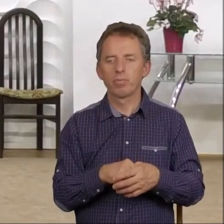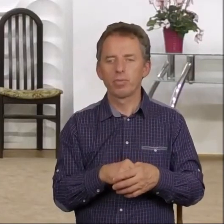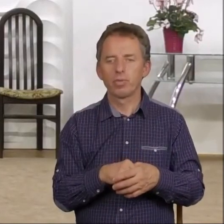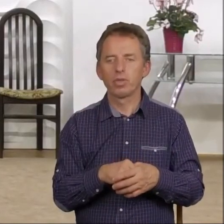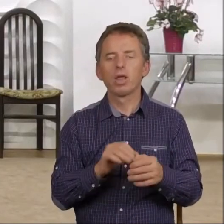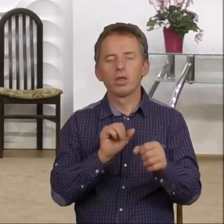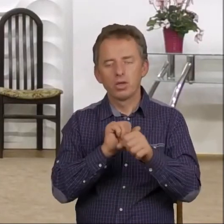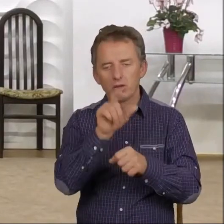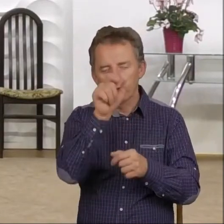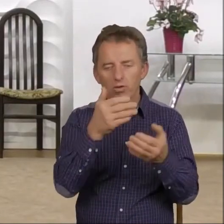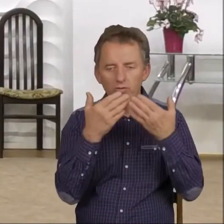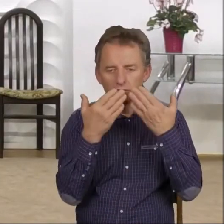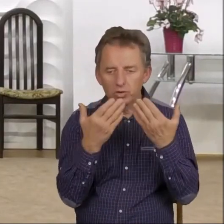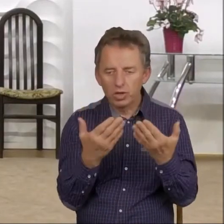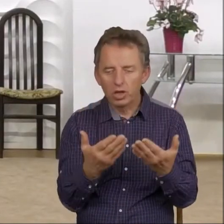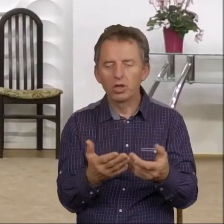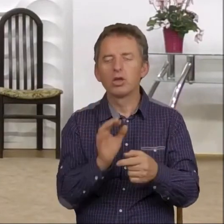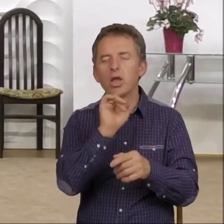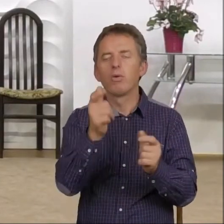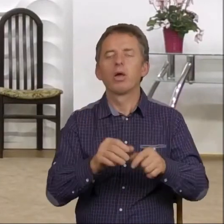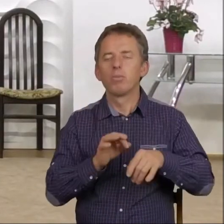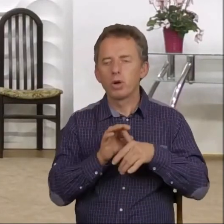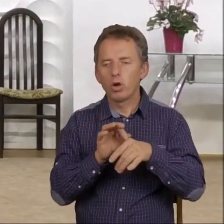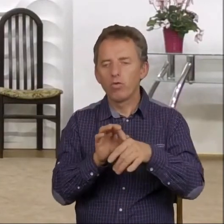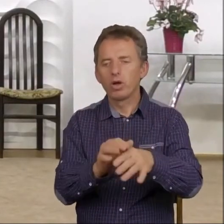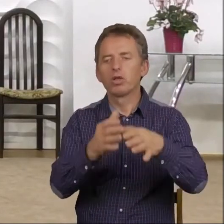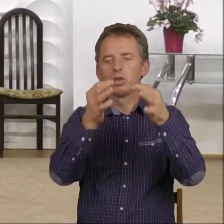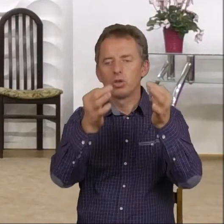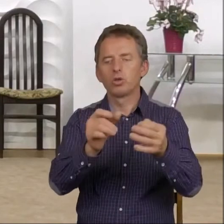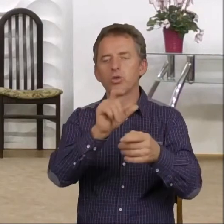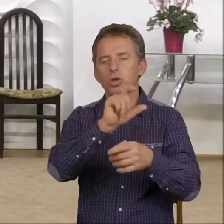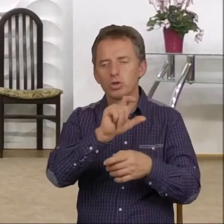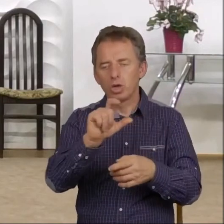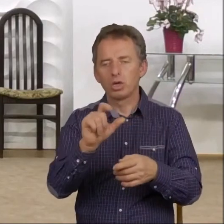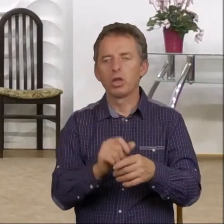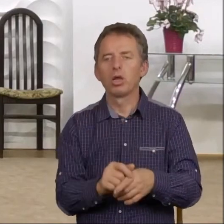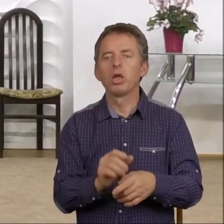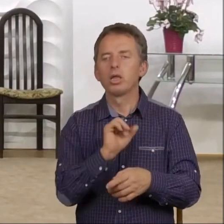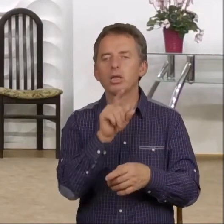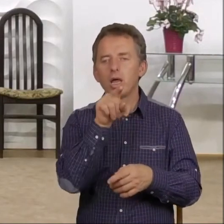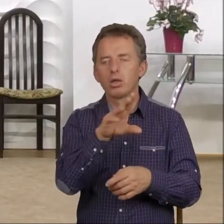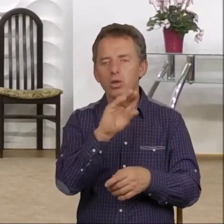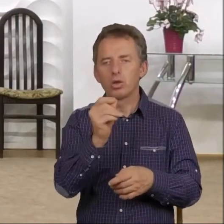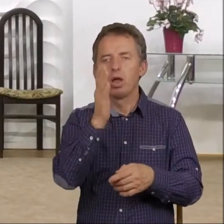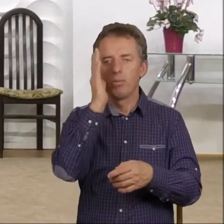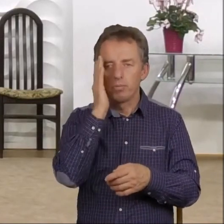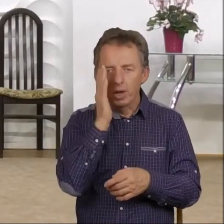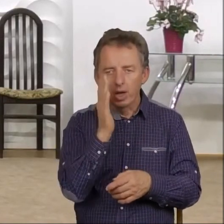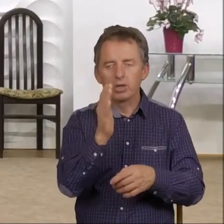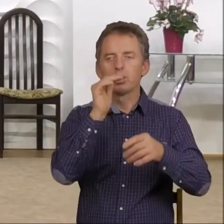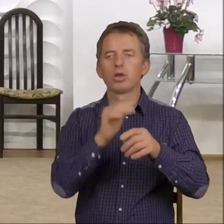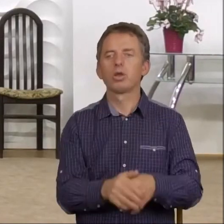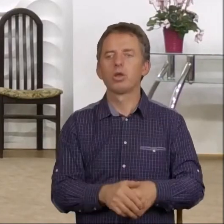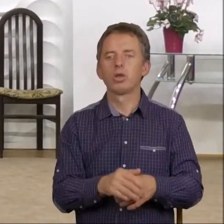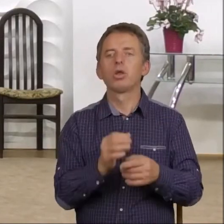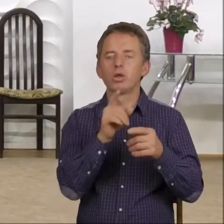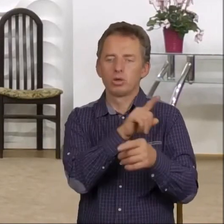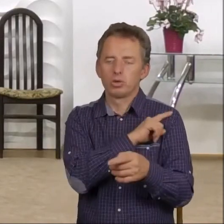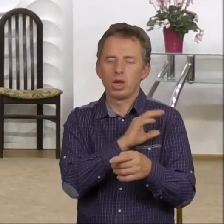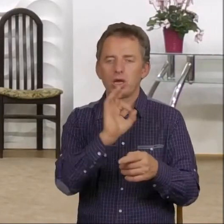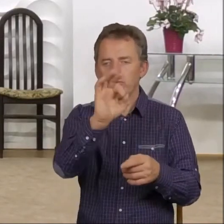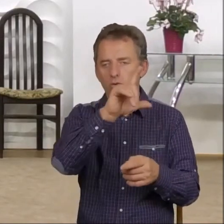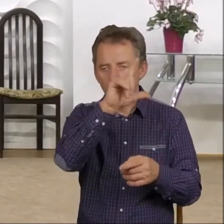jesteśmy Ci wdzięczni za całe Twoje prowadzenie dotychczasowe i za to, że będziesz strzegł swój lud.